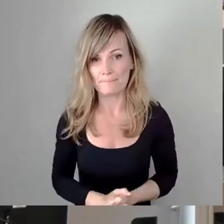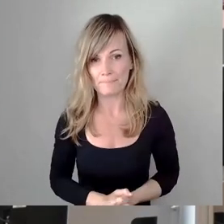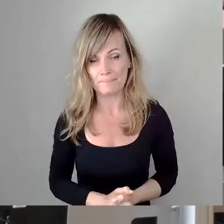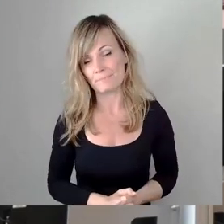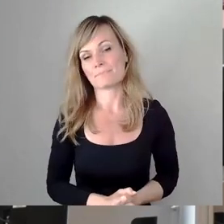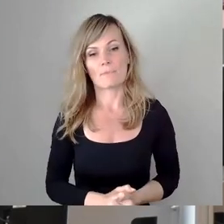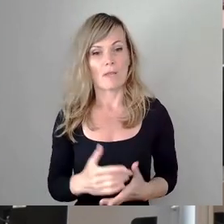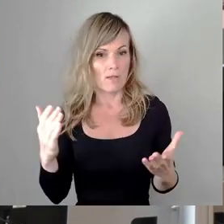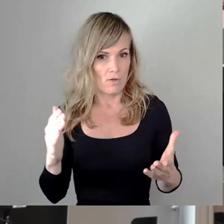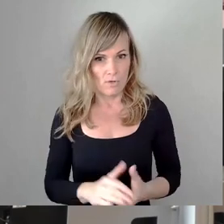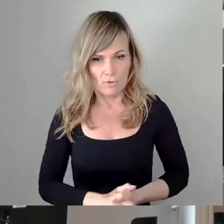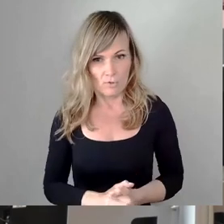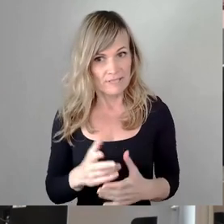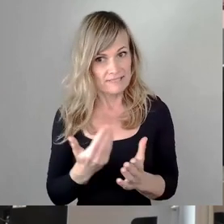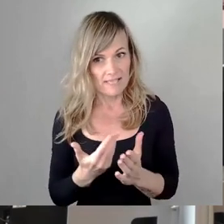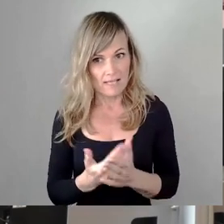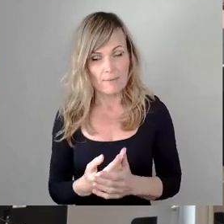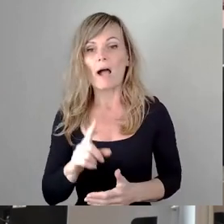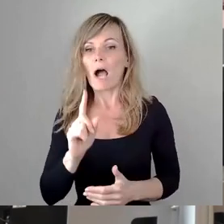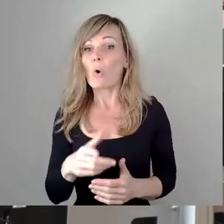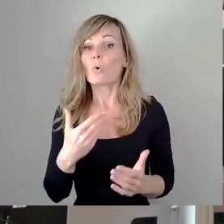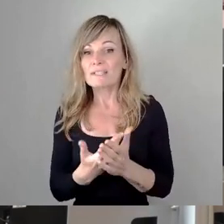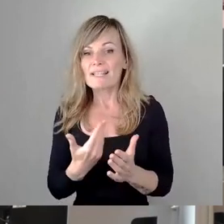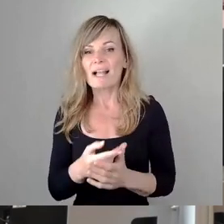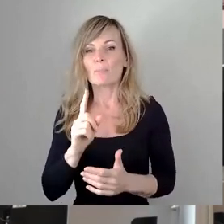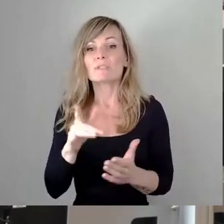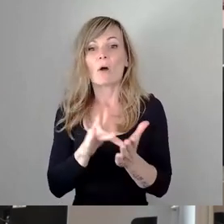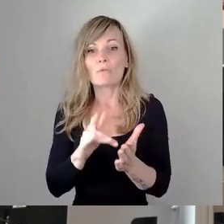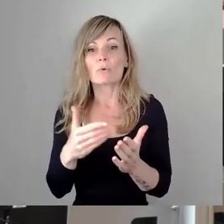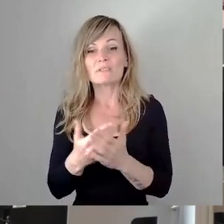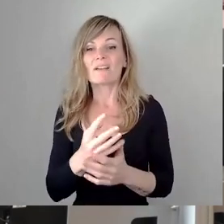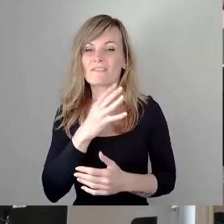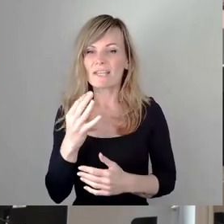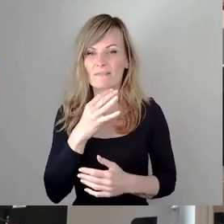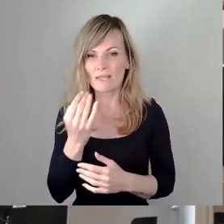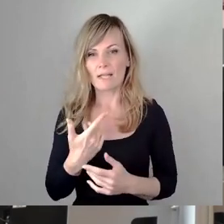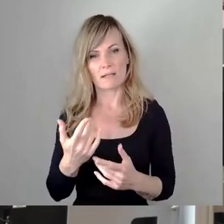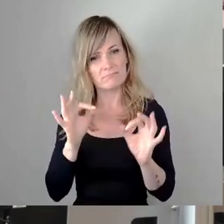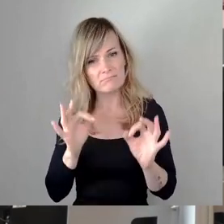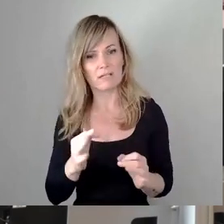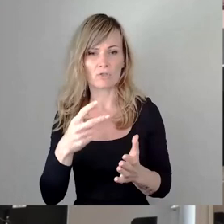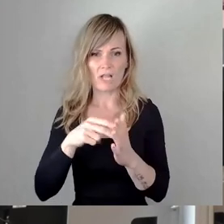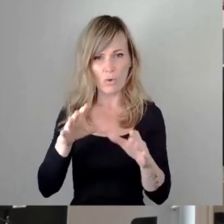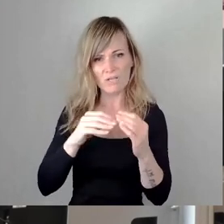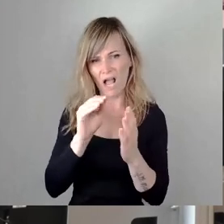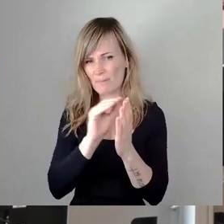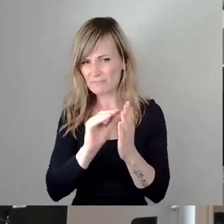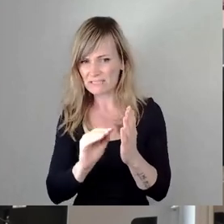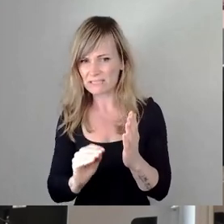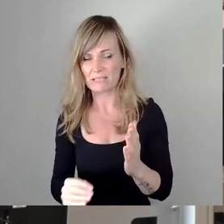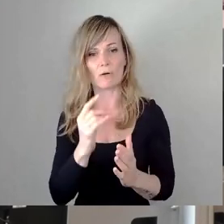deshalb, auch deshalb und aufgrund der vielen sehr überzeugenden Stellungnahmen und weil wir